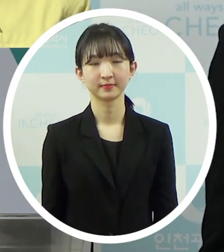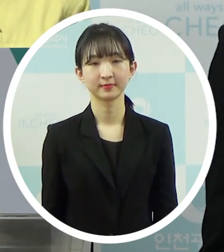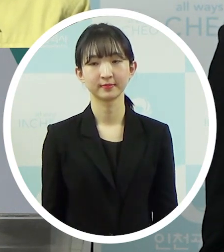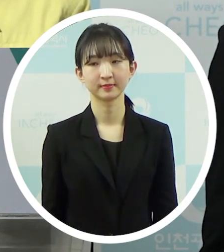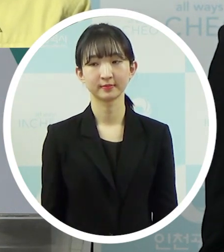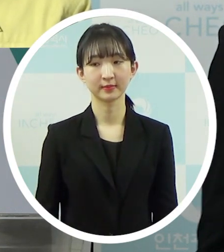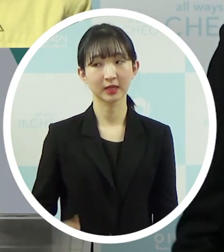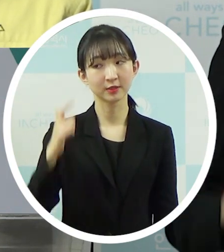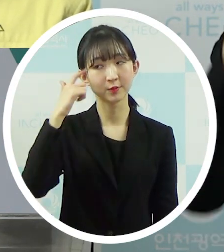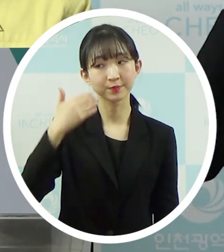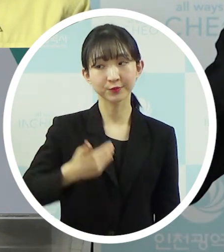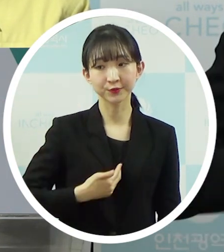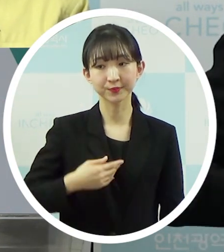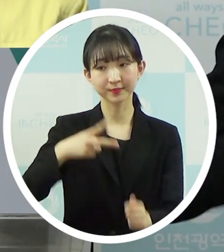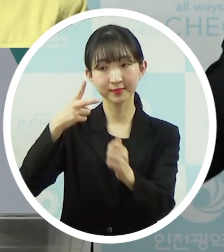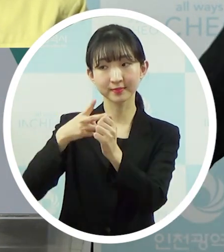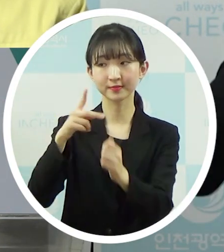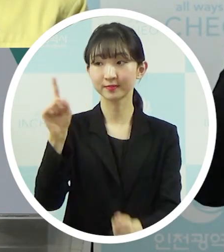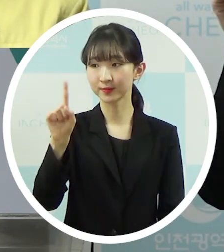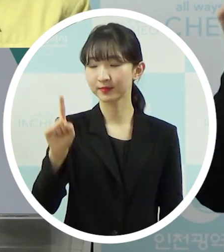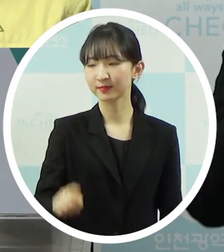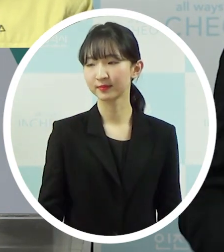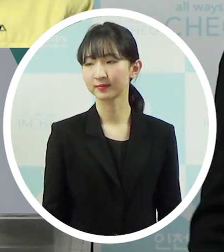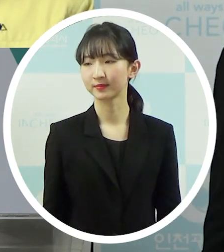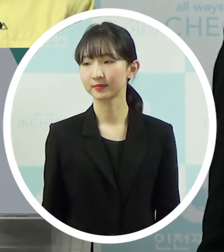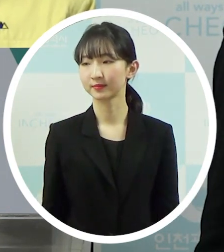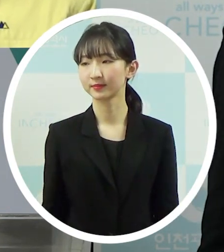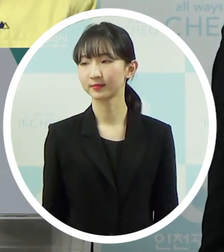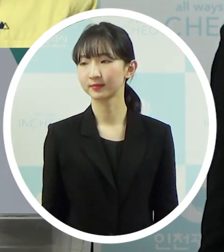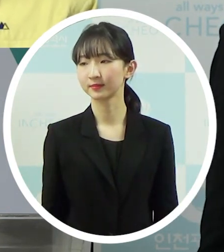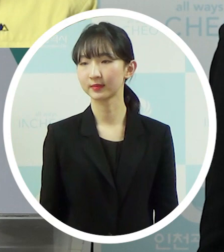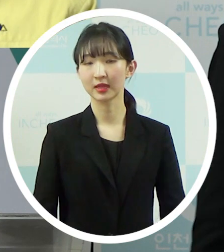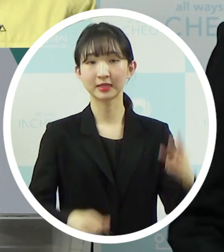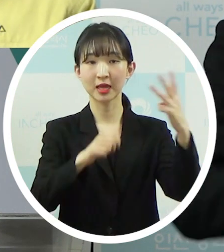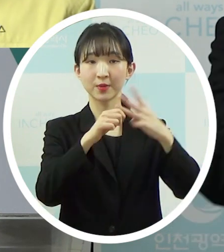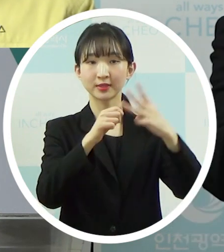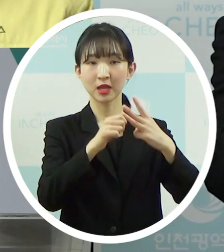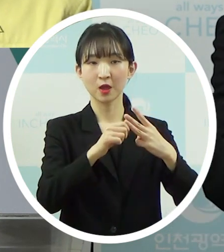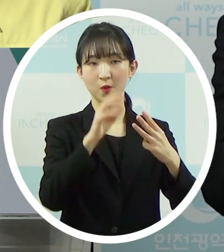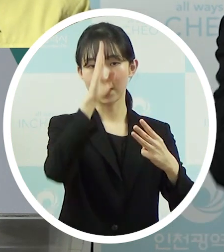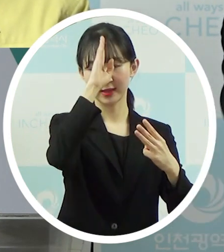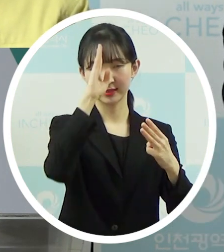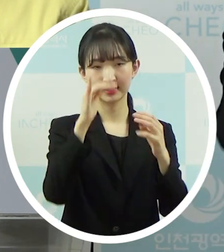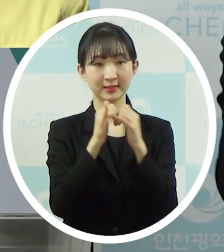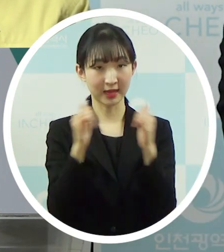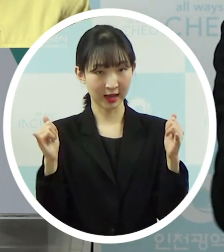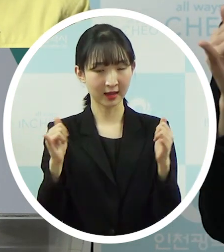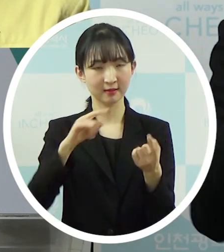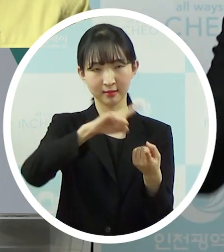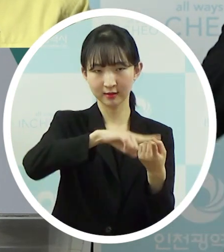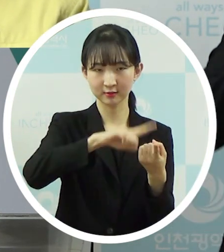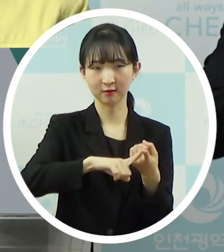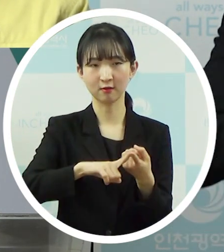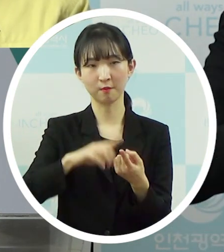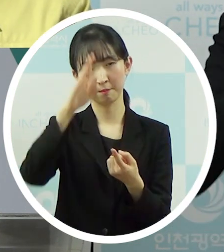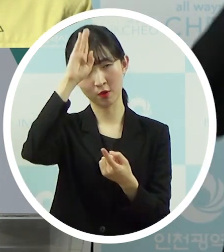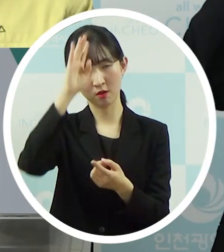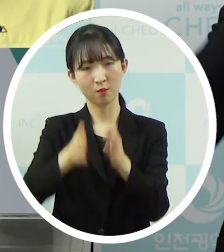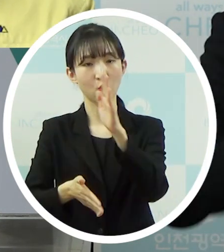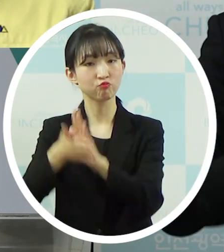다음은 어떤 사항이 되셨죠? 세 번째 확진자에 대해서 질병관리본부 그 다음에 재검 결과가 나왔는지 궁금해서